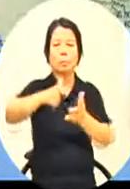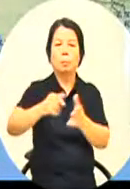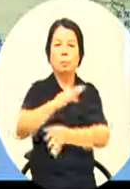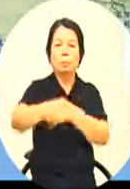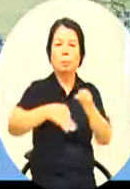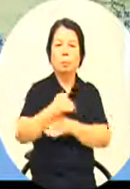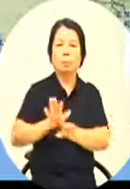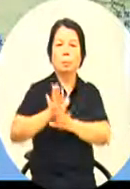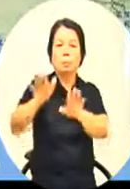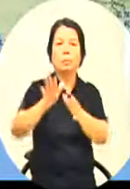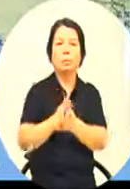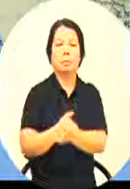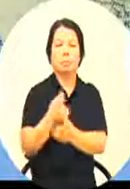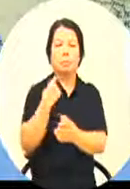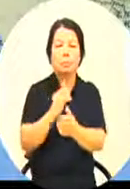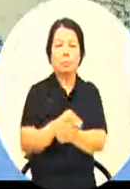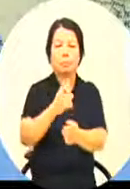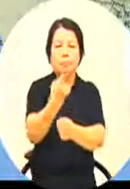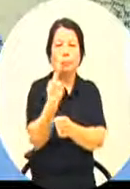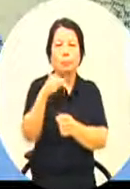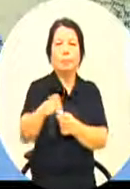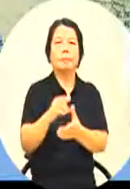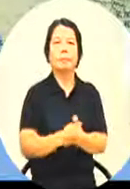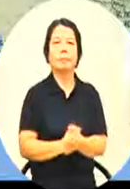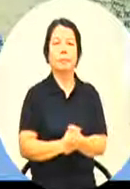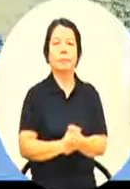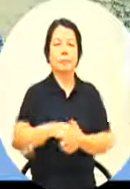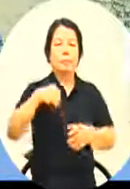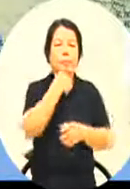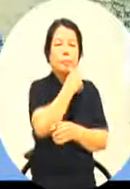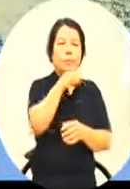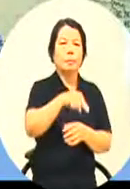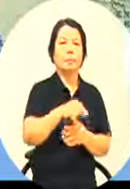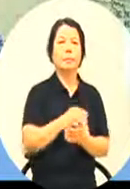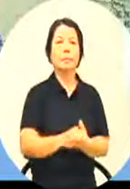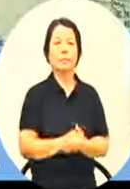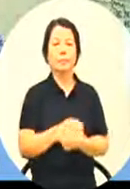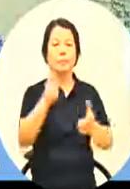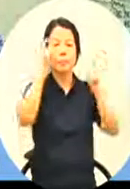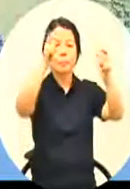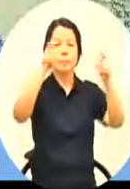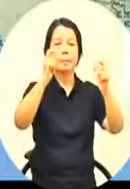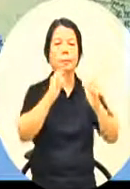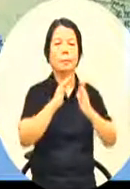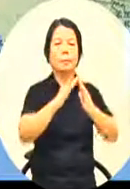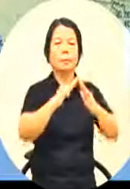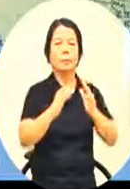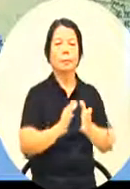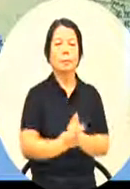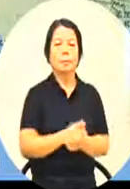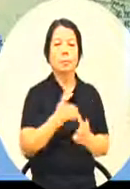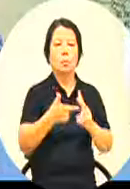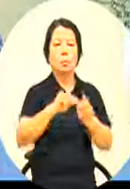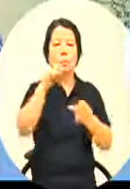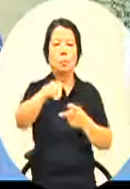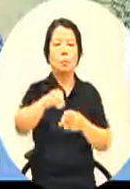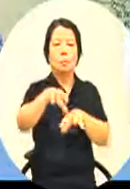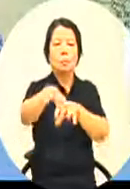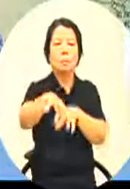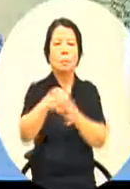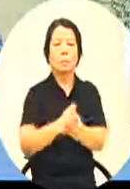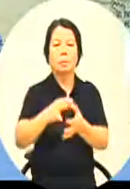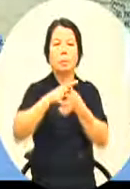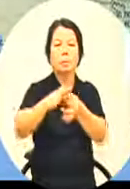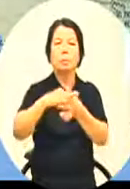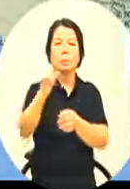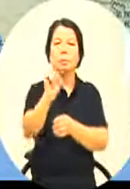驱动计好那台湾高雄跟这些地区又有什么关